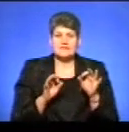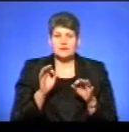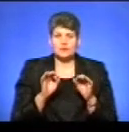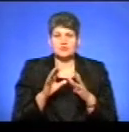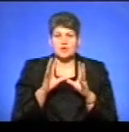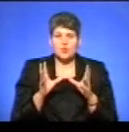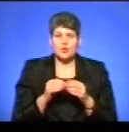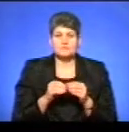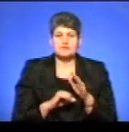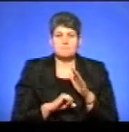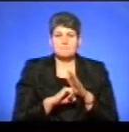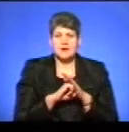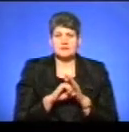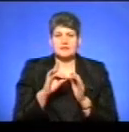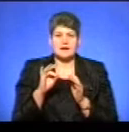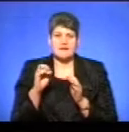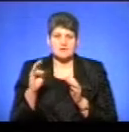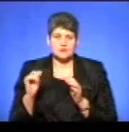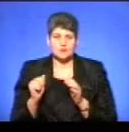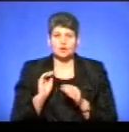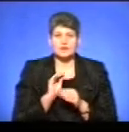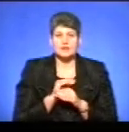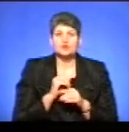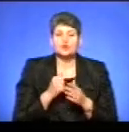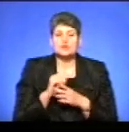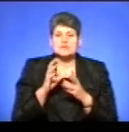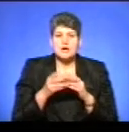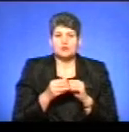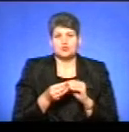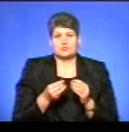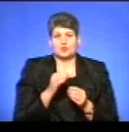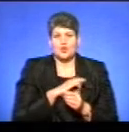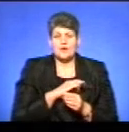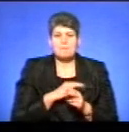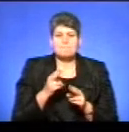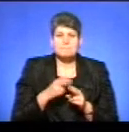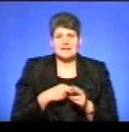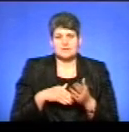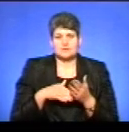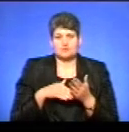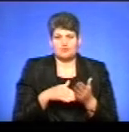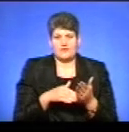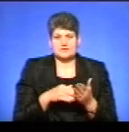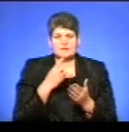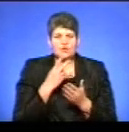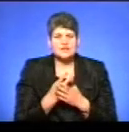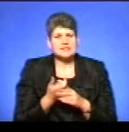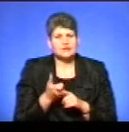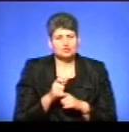обсягу базової чи реверсної дотації до загальної суми доходів без субвенцій. Показник дуже